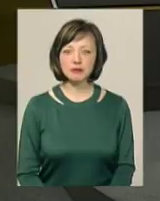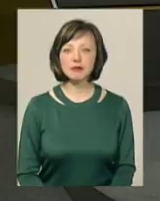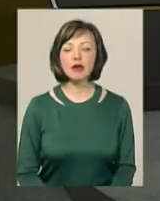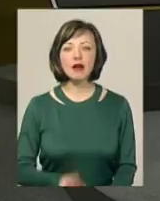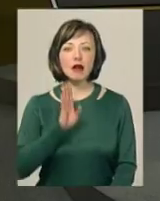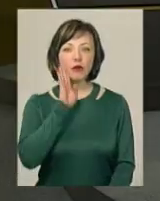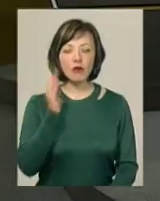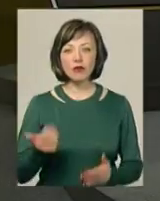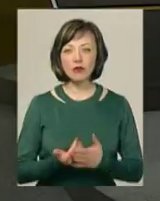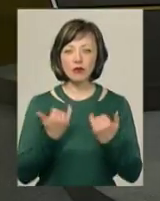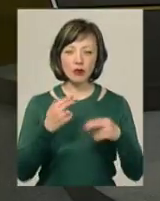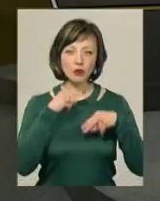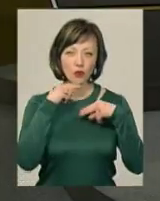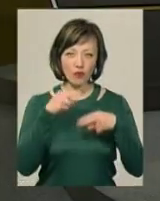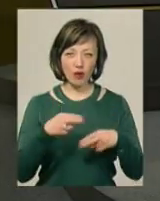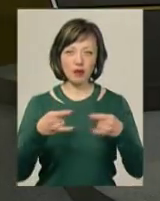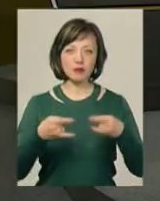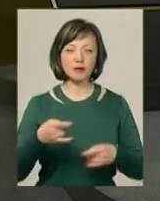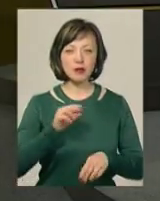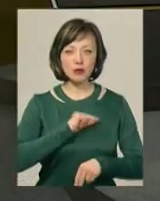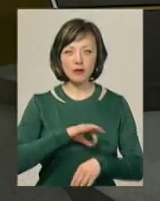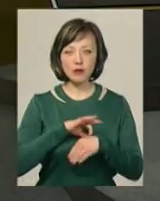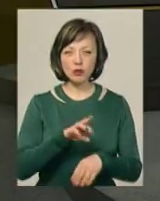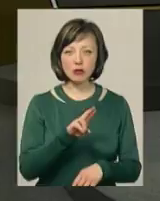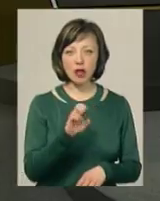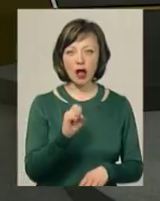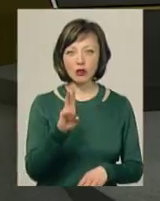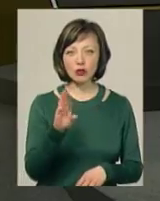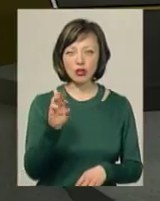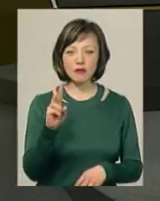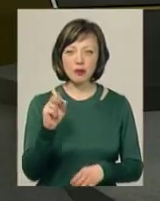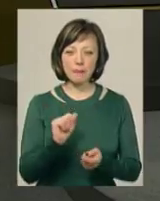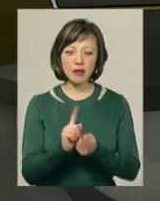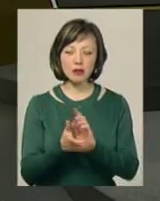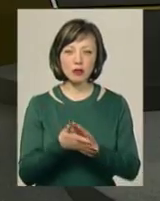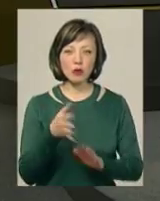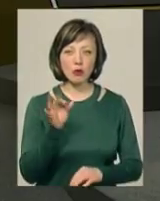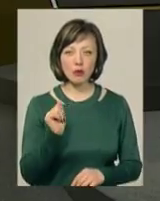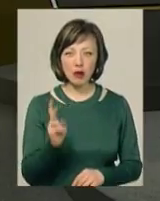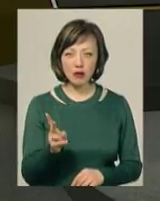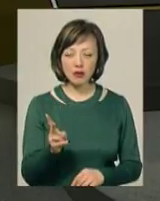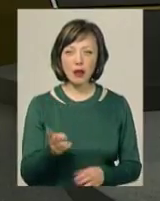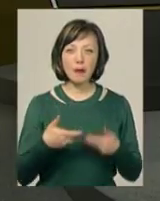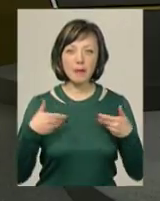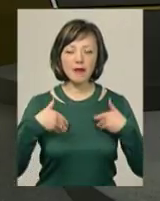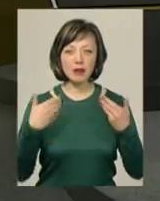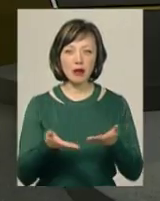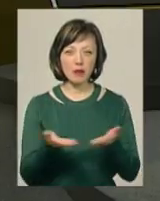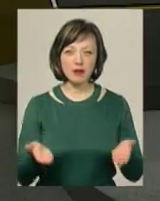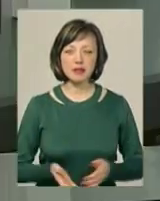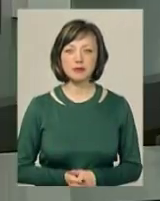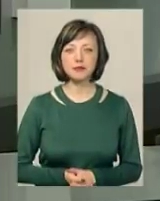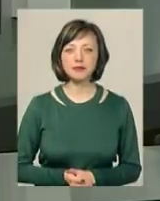Ранковий випуск новин до вашої уваги. В студії працюють ведуча Ярослава Антошевська, перекладач на жастову мову Ольга Рибак. Ми вітаємо вас.